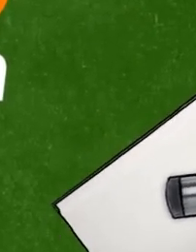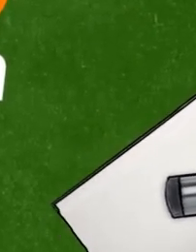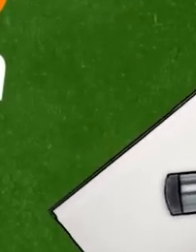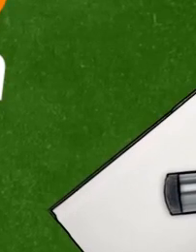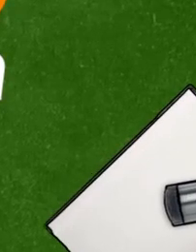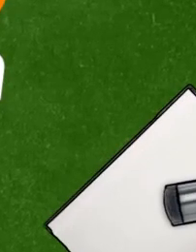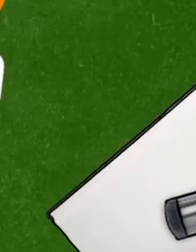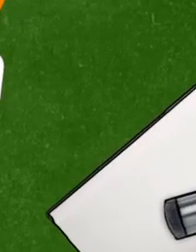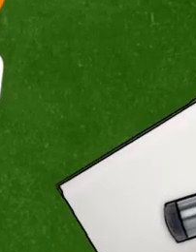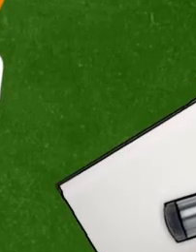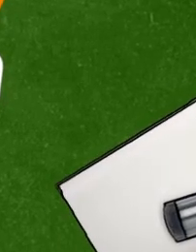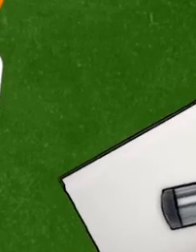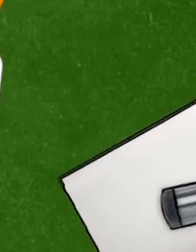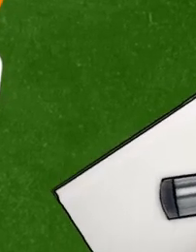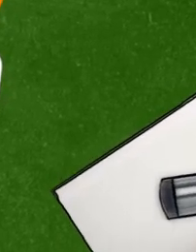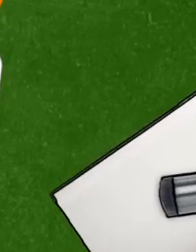Musique